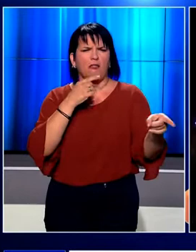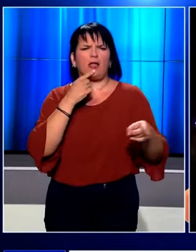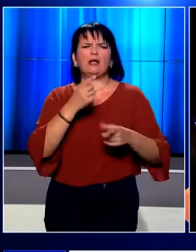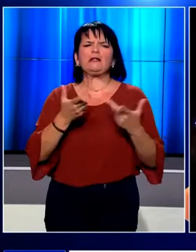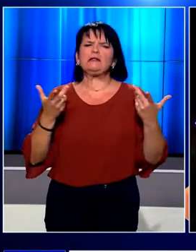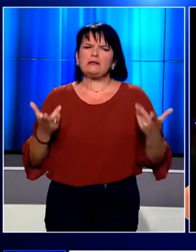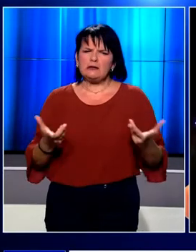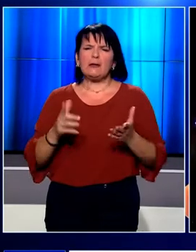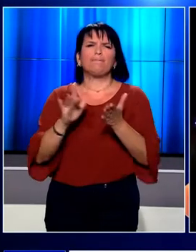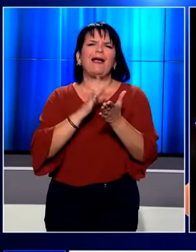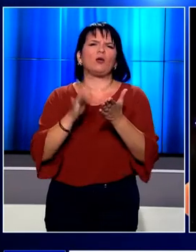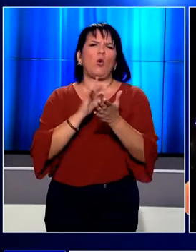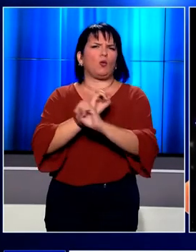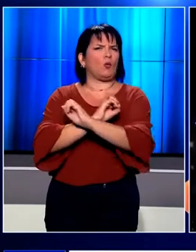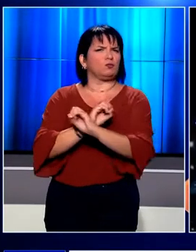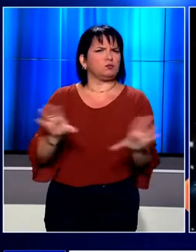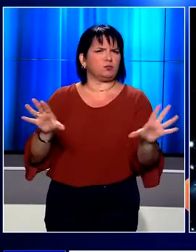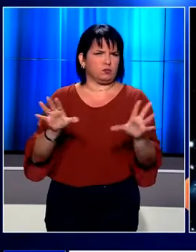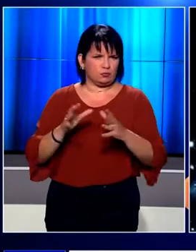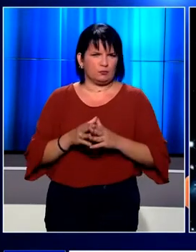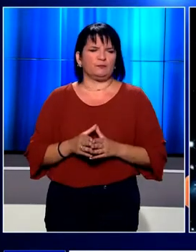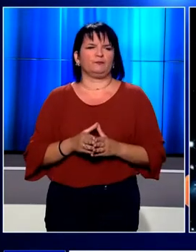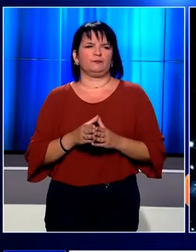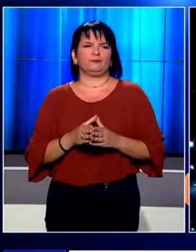ευρήματά τους στο περιοδικό αστρονομίας Nature Astronomy.